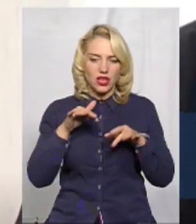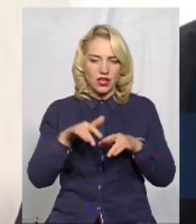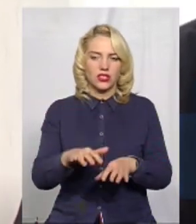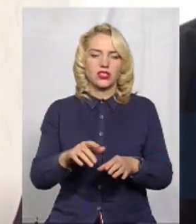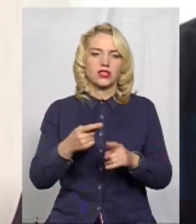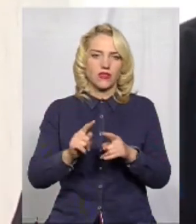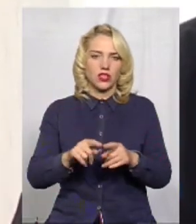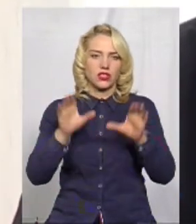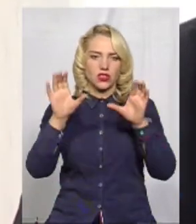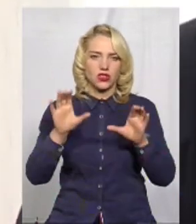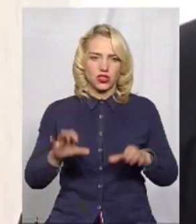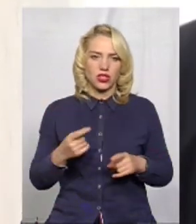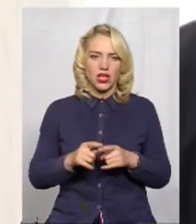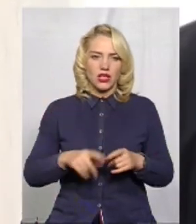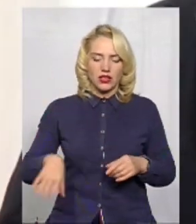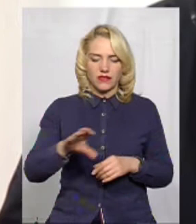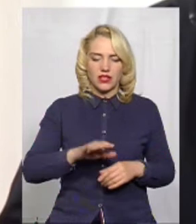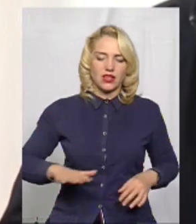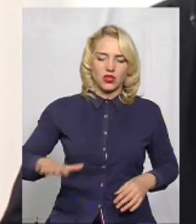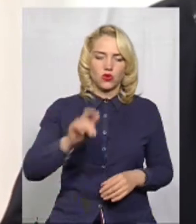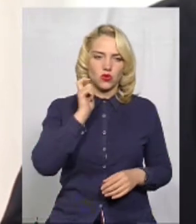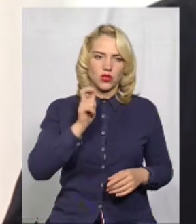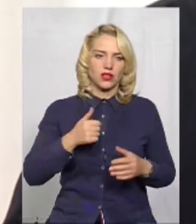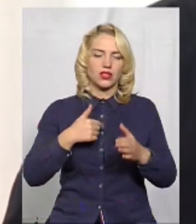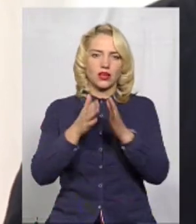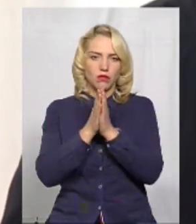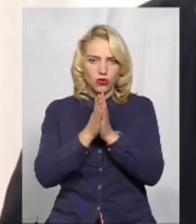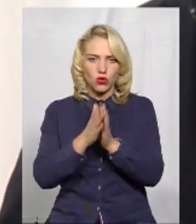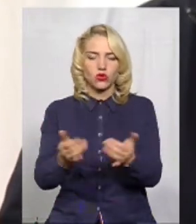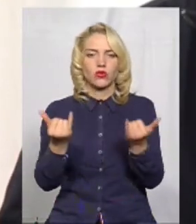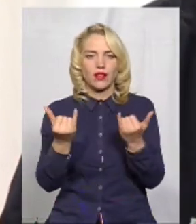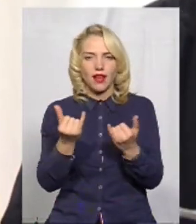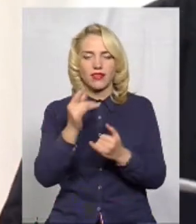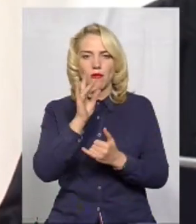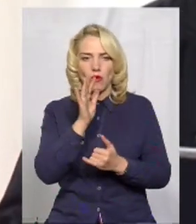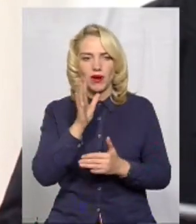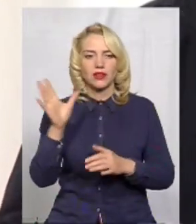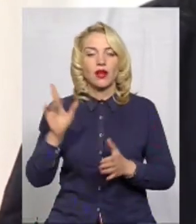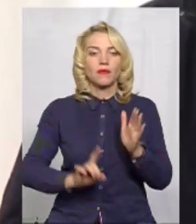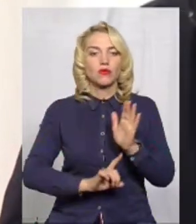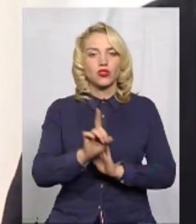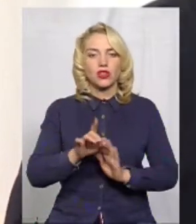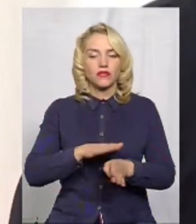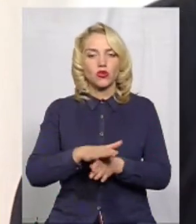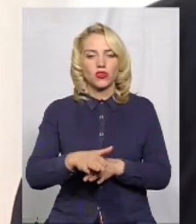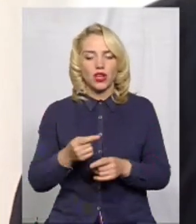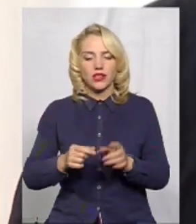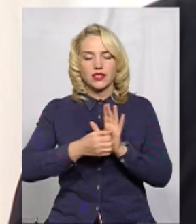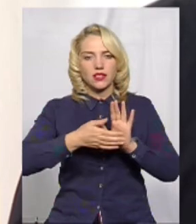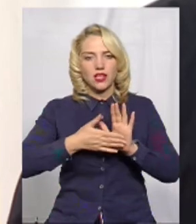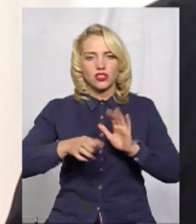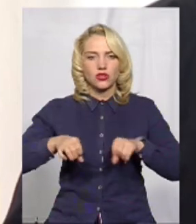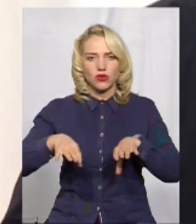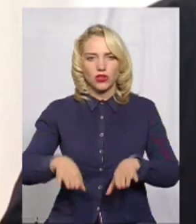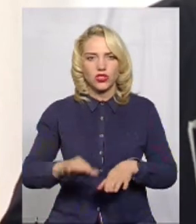його мають виконувати на всій території України і всіх громадян. Я прошу, на даний момент, почати виконання зазначеного рішення